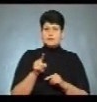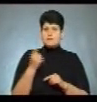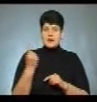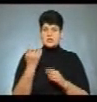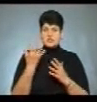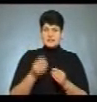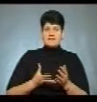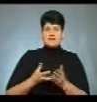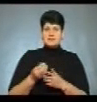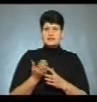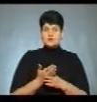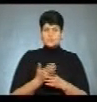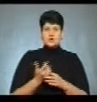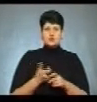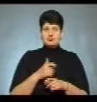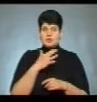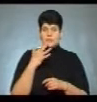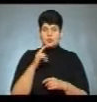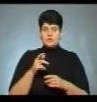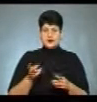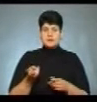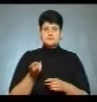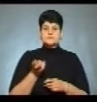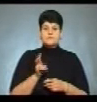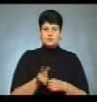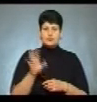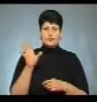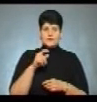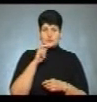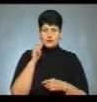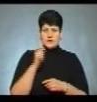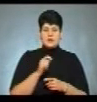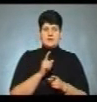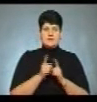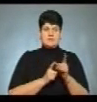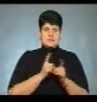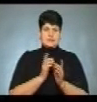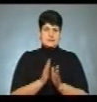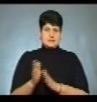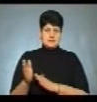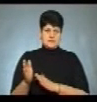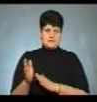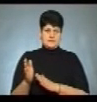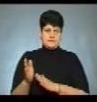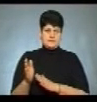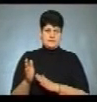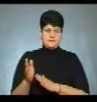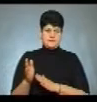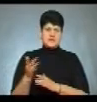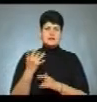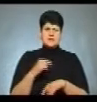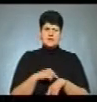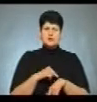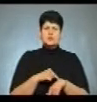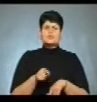виплата субсидій, і дуже багато людей звернулося. У всій Україні перезавантажена система. І скільки нас цього годину ви